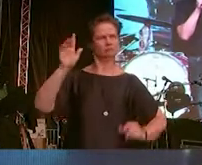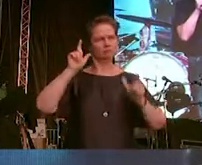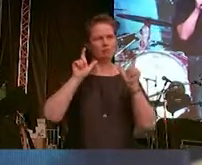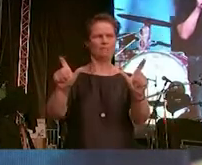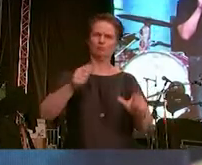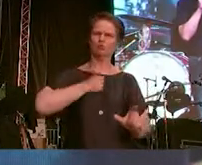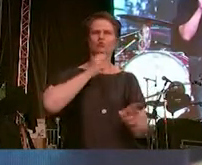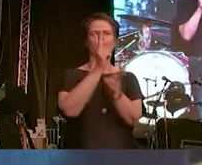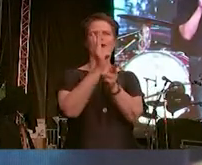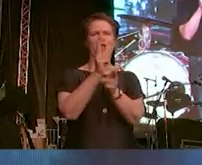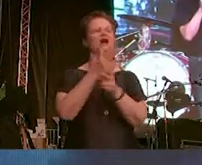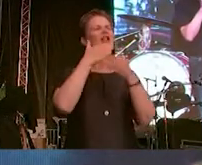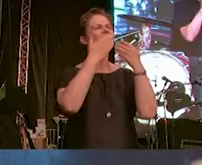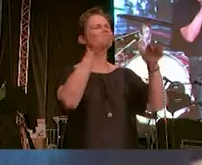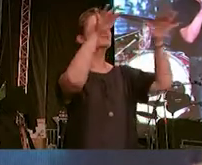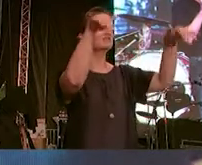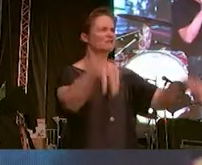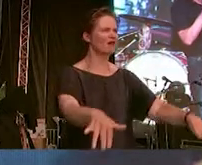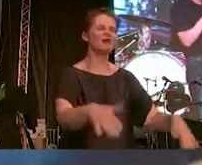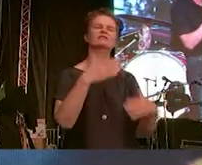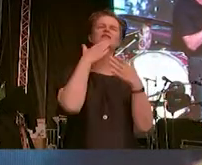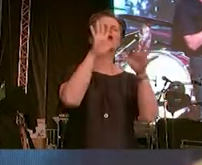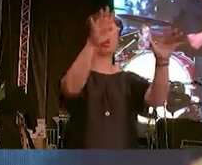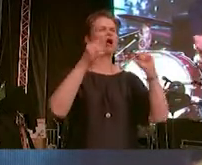Danke für euer Engagement. Das macht mir Mut.